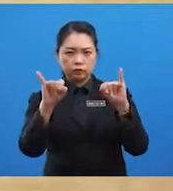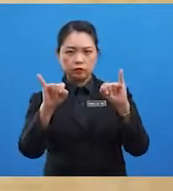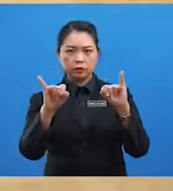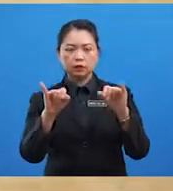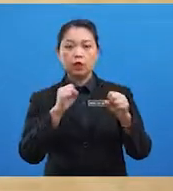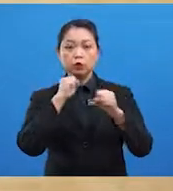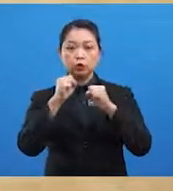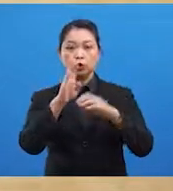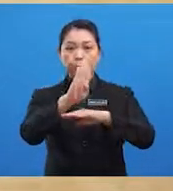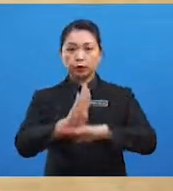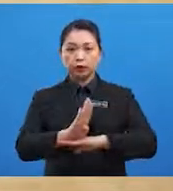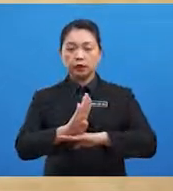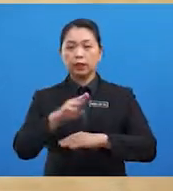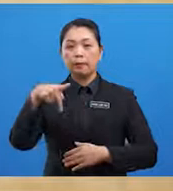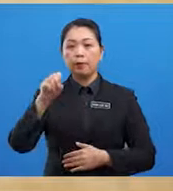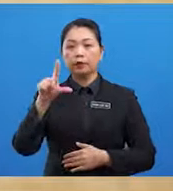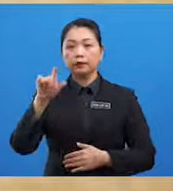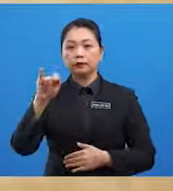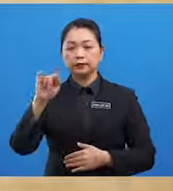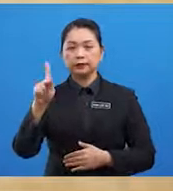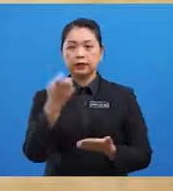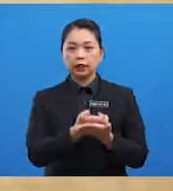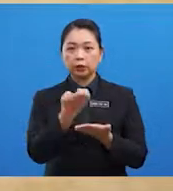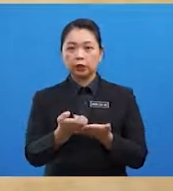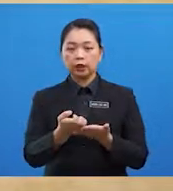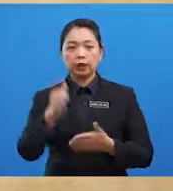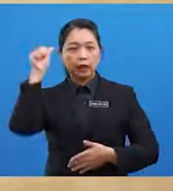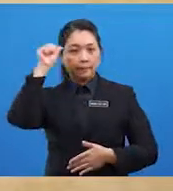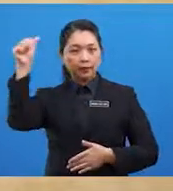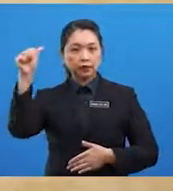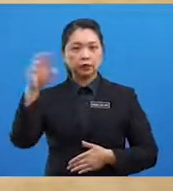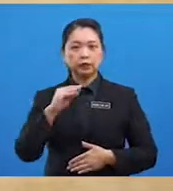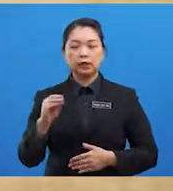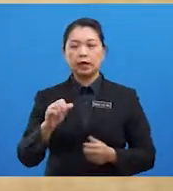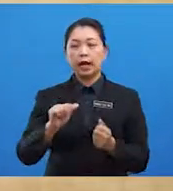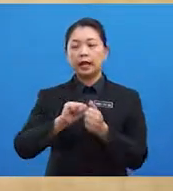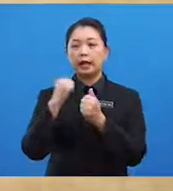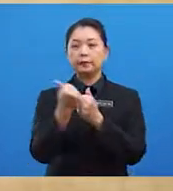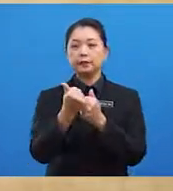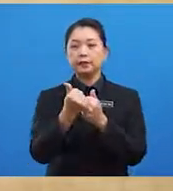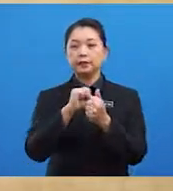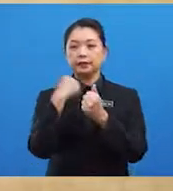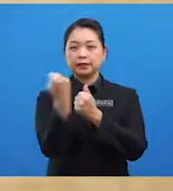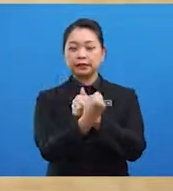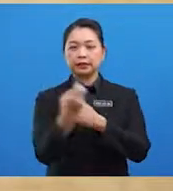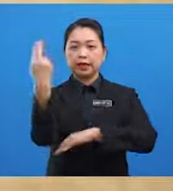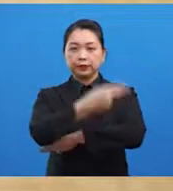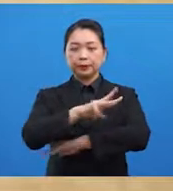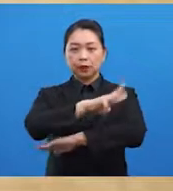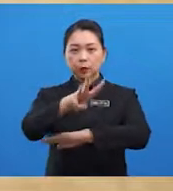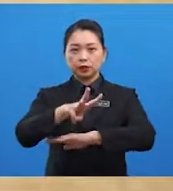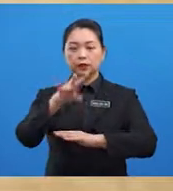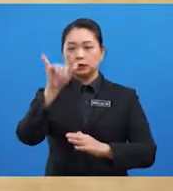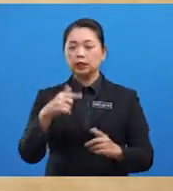-budaya, politik, ekonomi, agama dan alam sekitar terhadap